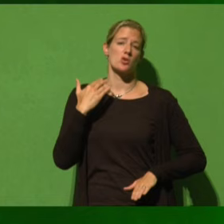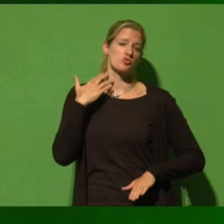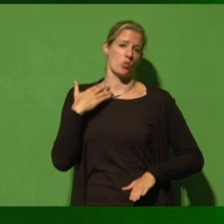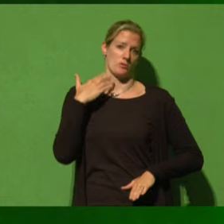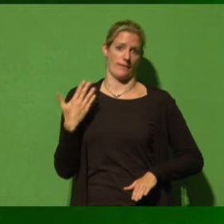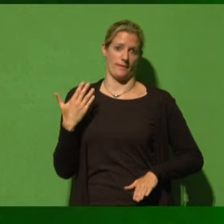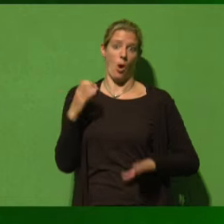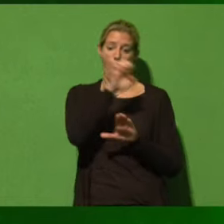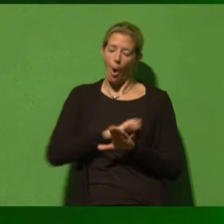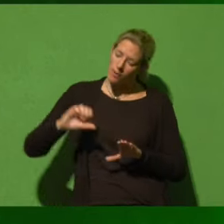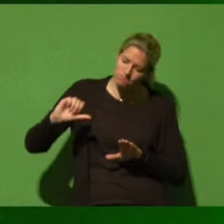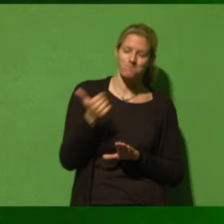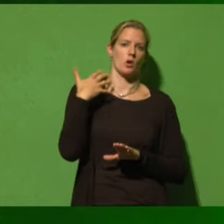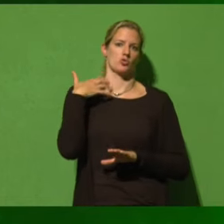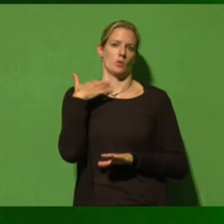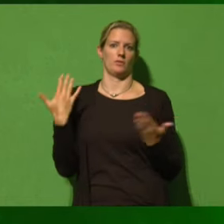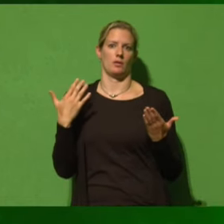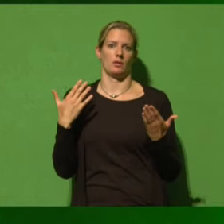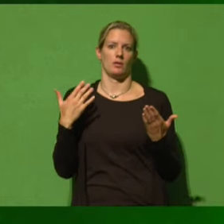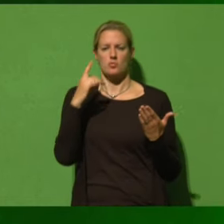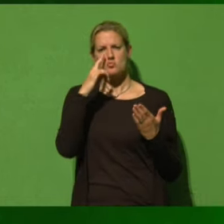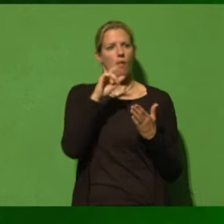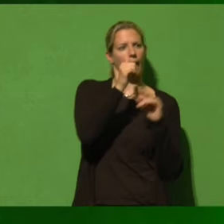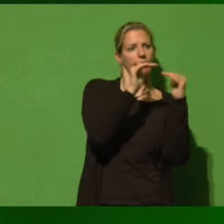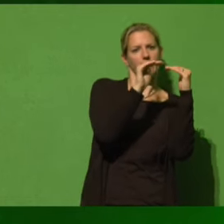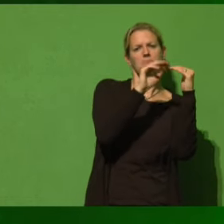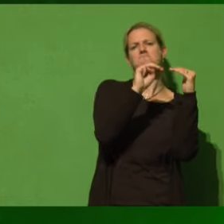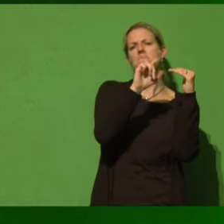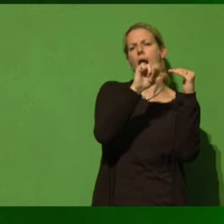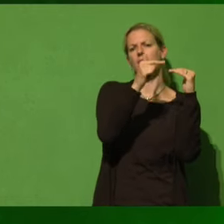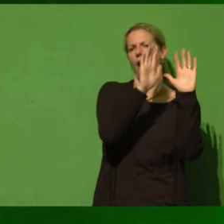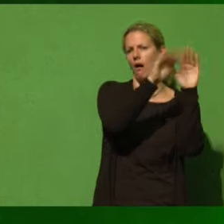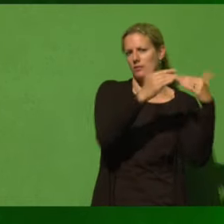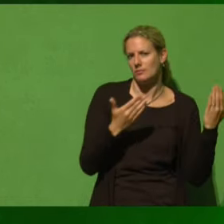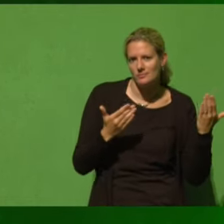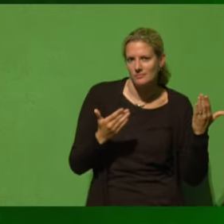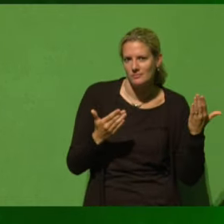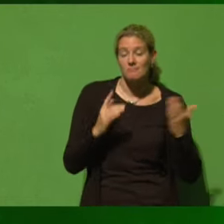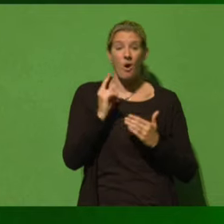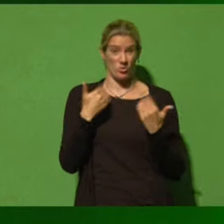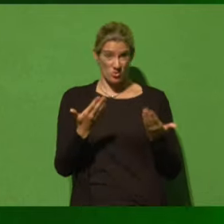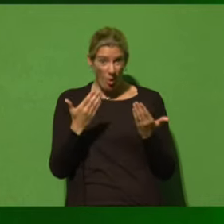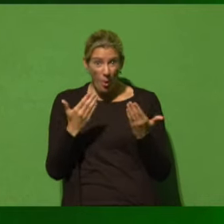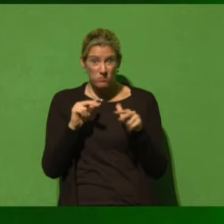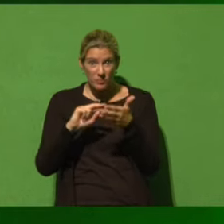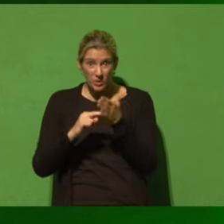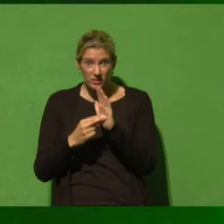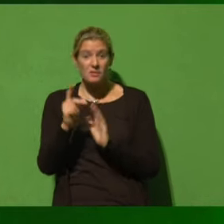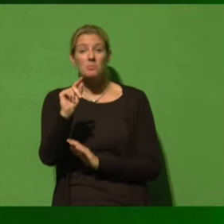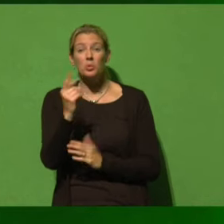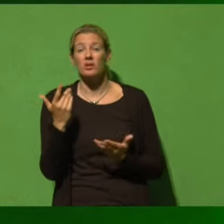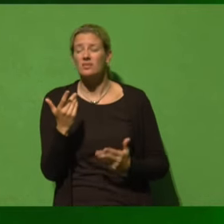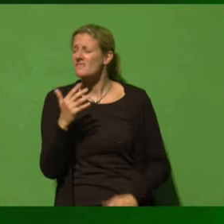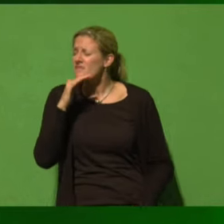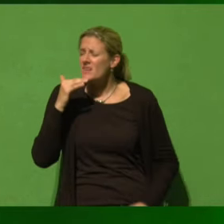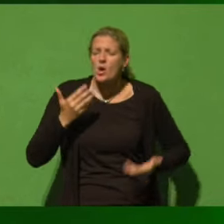Malta haben. Wir haben eine Landwirtschaftspolitik, die dafür sorgt, dass wir hunderte und aberhunderte von Tonnen von Antibiotika